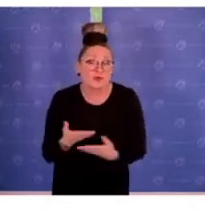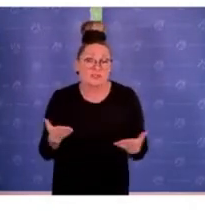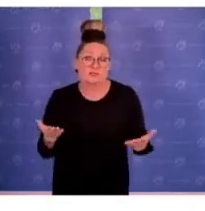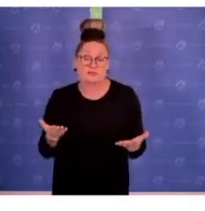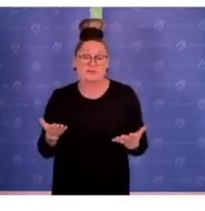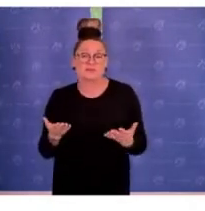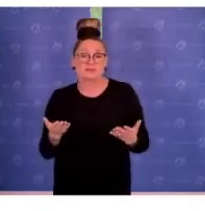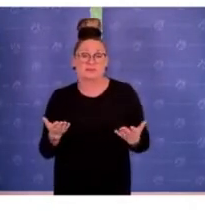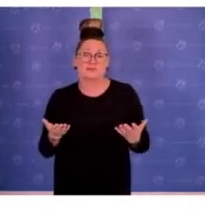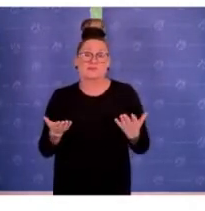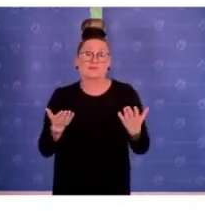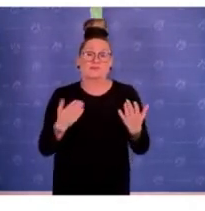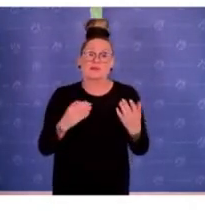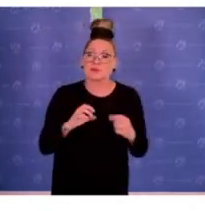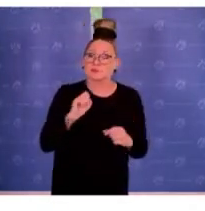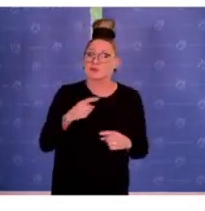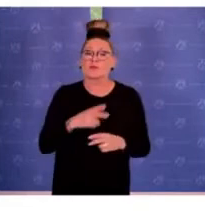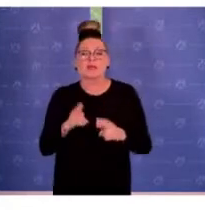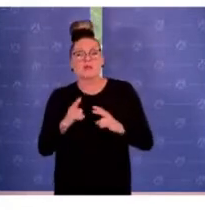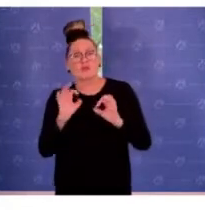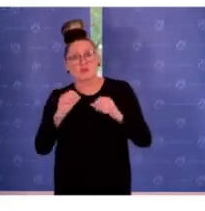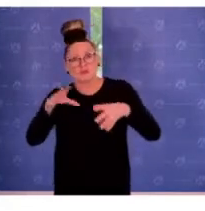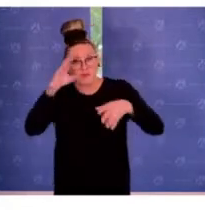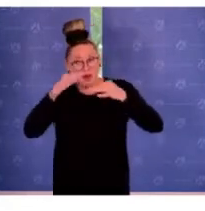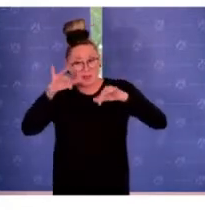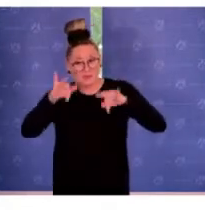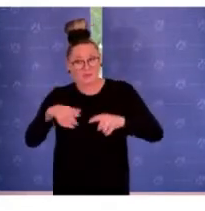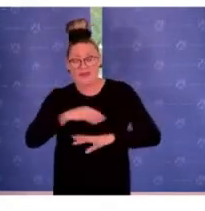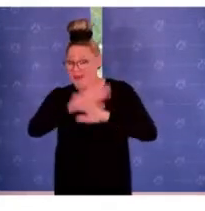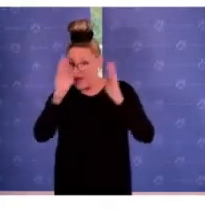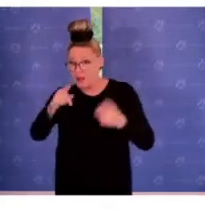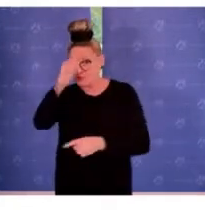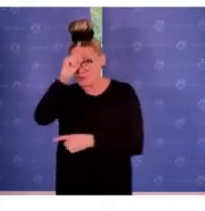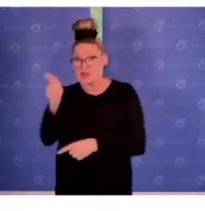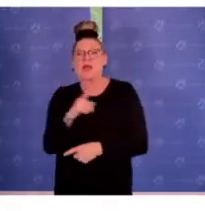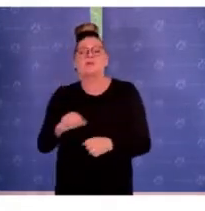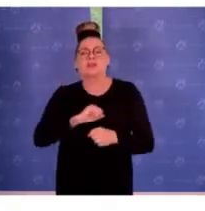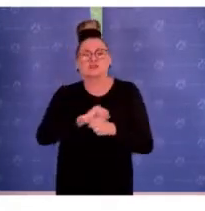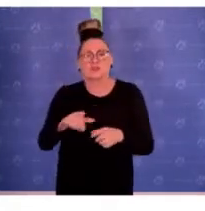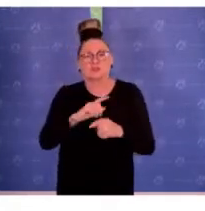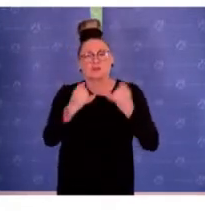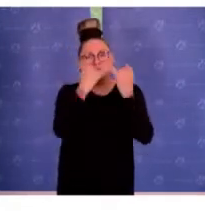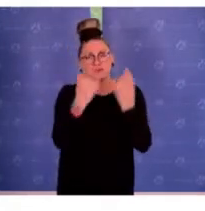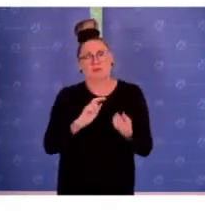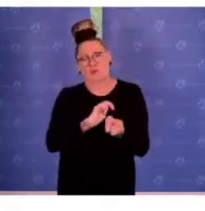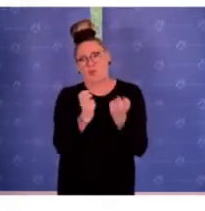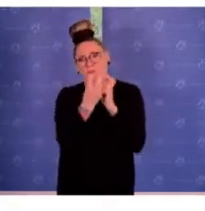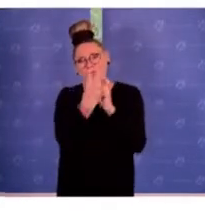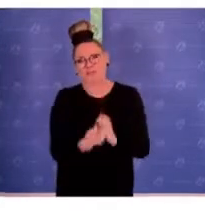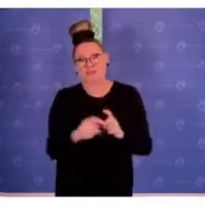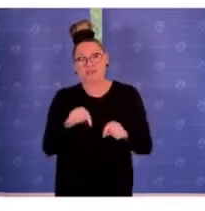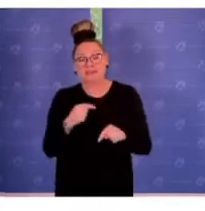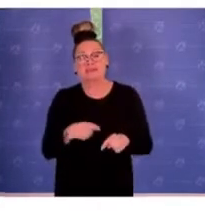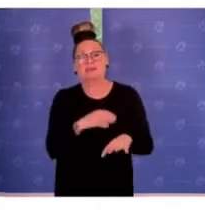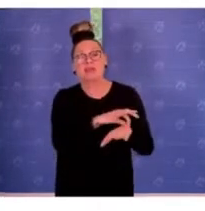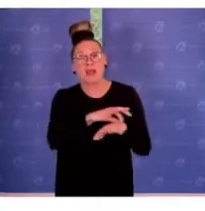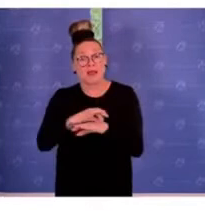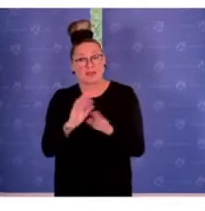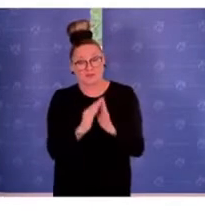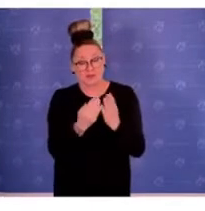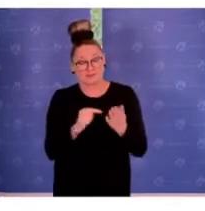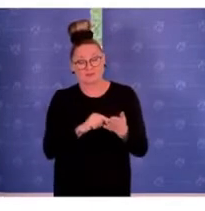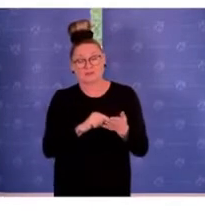Wahrnehmung gibt, so sehr ist es auch wichtig, das institutionell umzusetzen. Dieser Leitfaden zur Erfassung